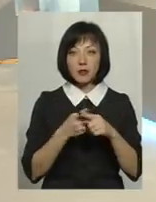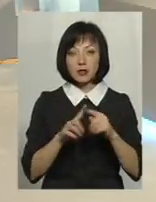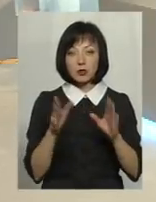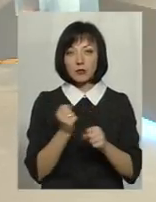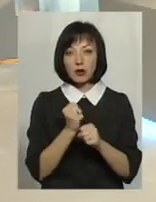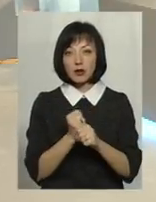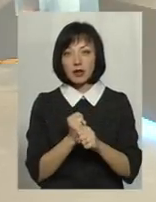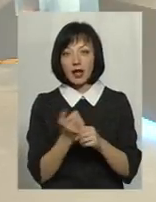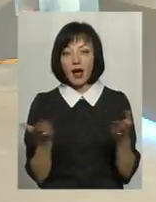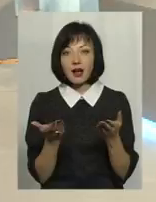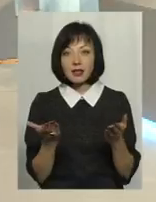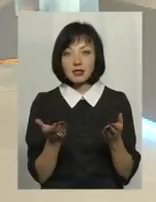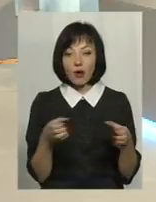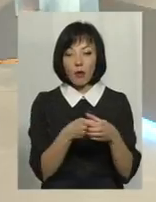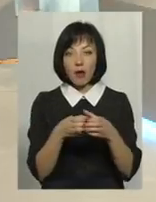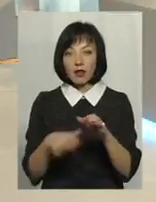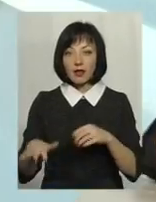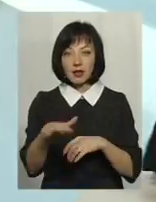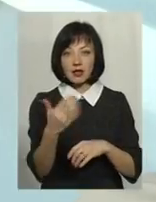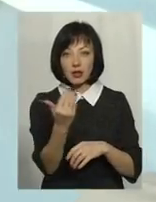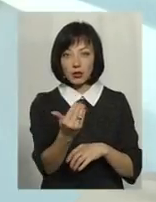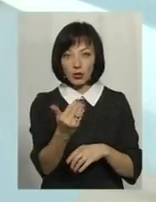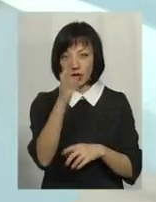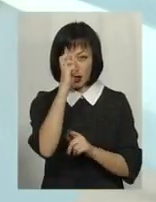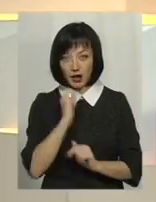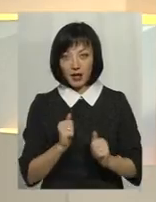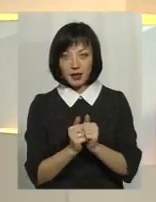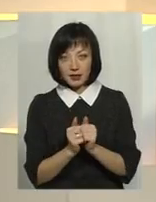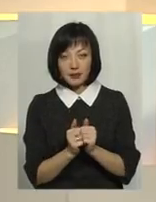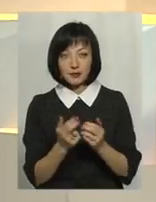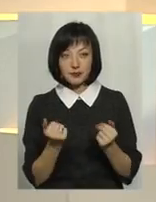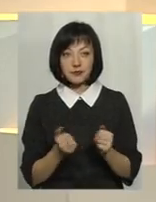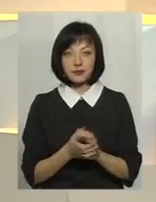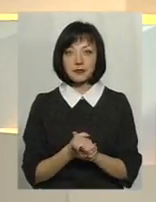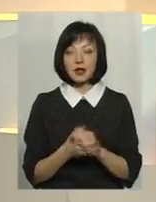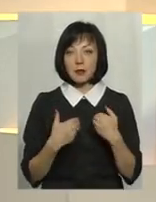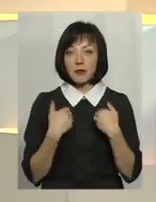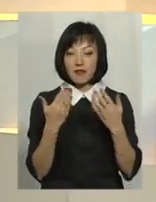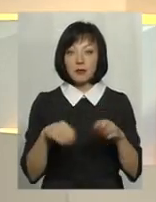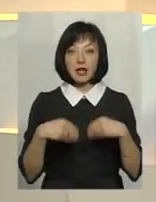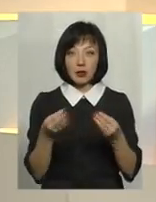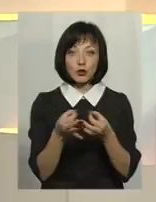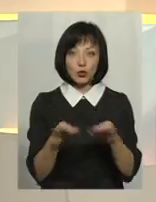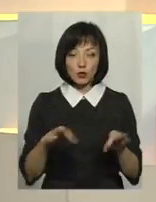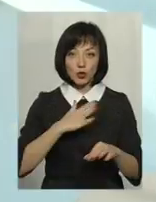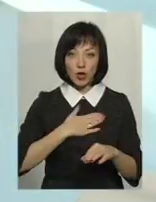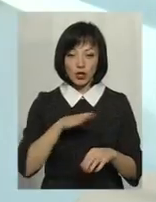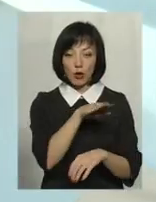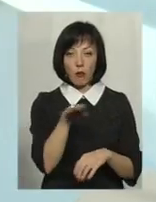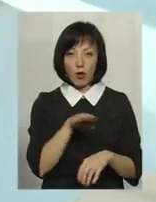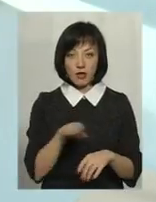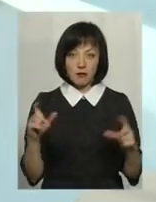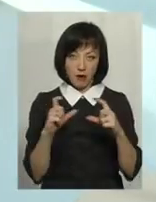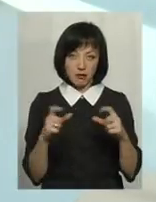працювати промоутерські команди на території, скажімо, наших... чи іншої території. Та-та, то есть, ми вам даємо доступ до наших полиць